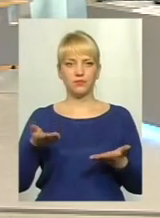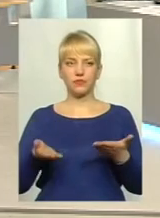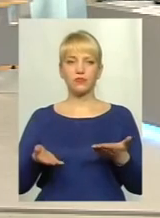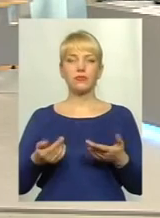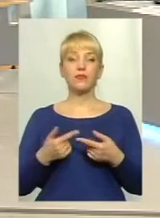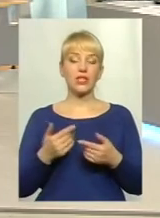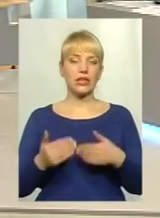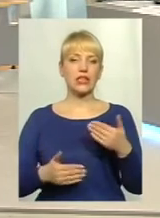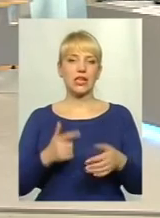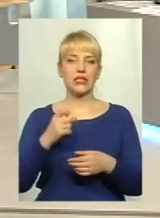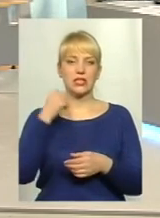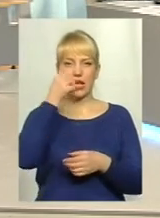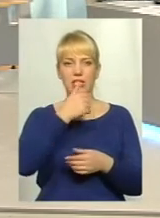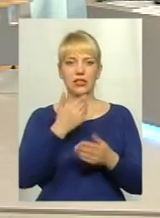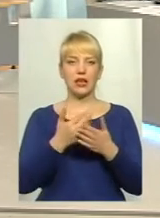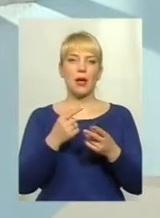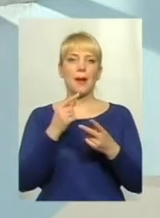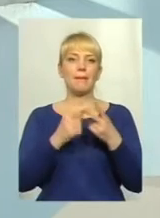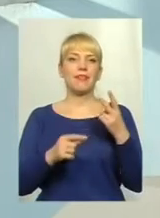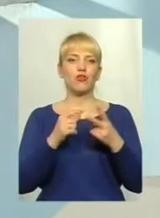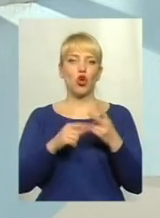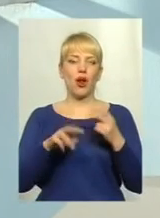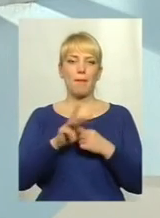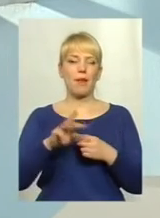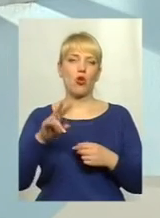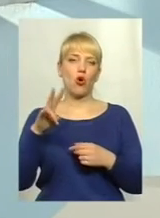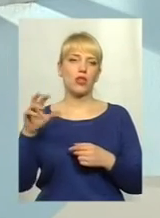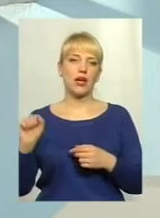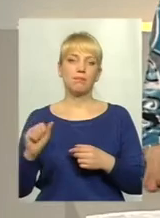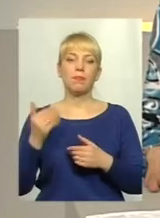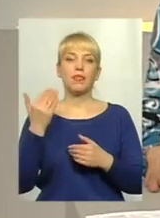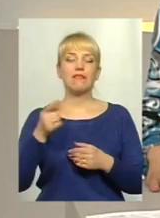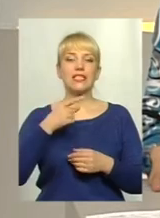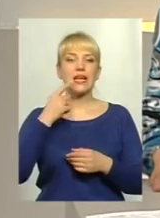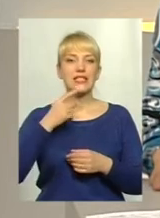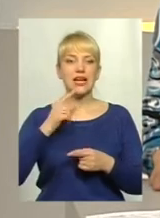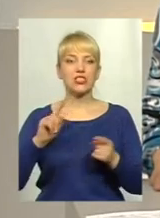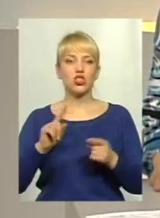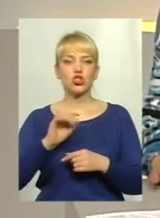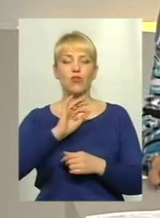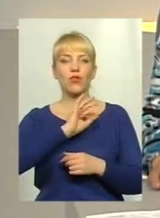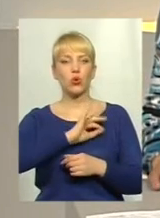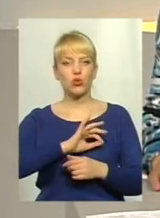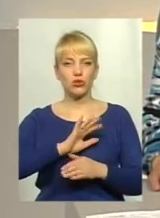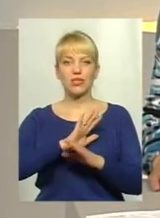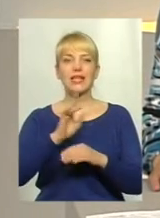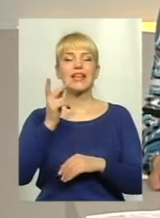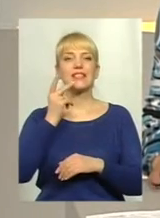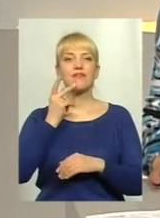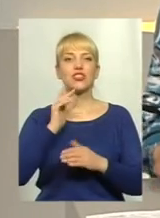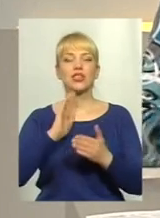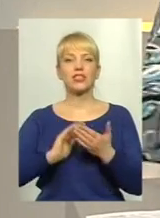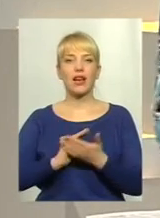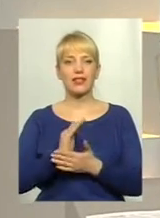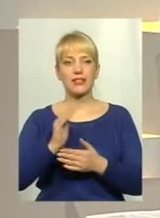Тенденція за рік – це порядку кілька мільйонів. Ви зазначили, що використовується не завжди якісне